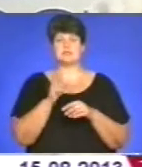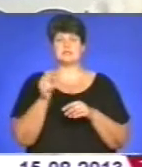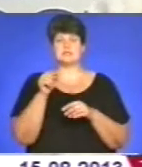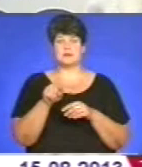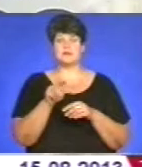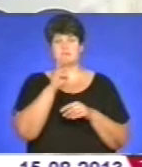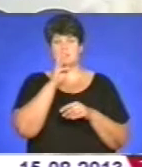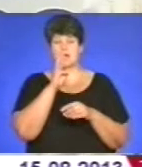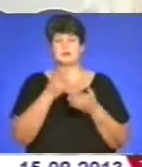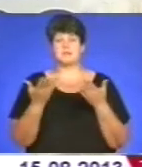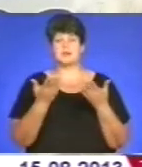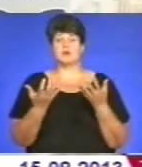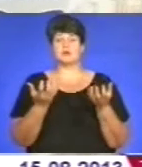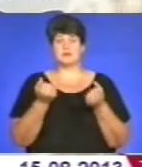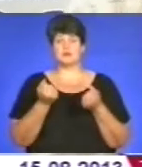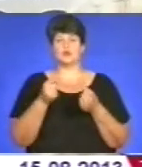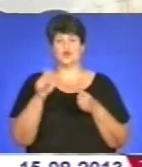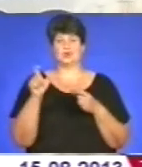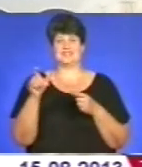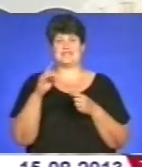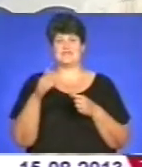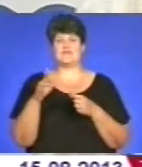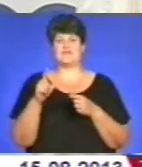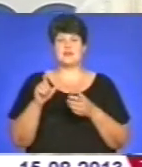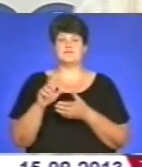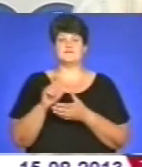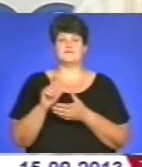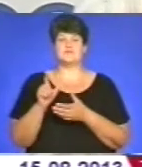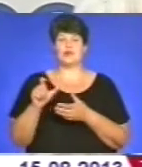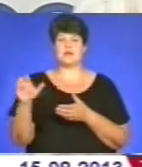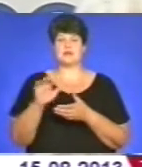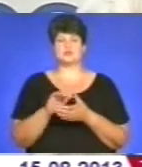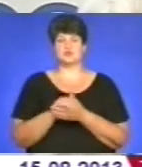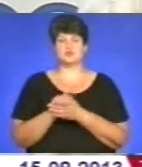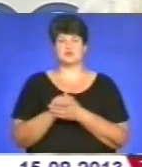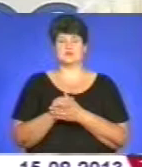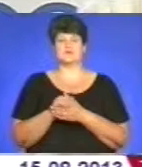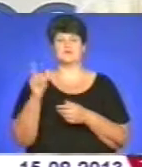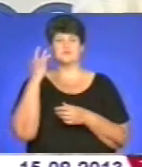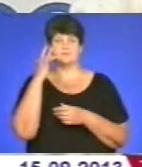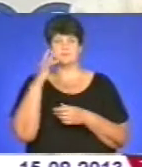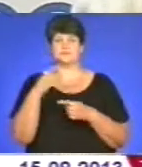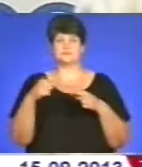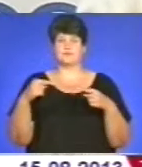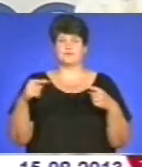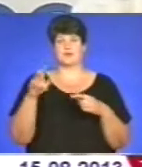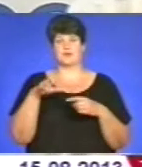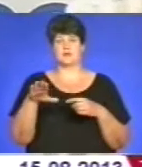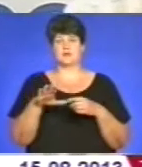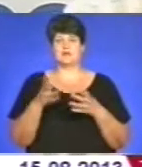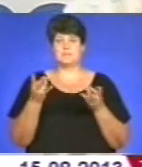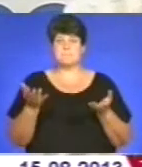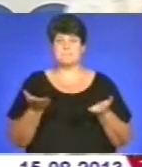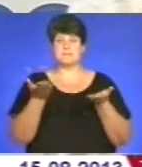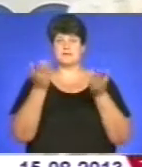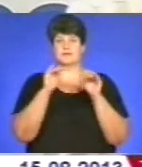платами, які отримують люди в Європейському Союзі, в Сполучених Штатах, в інших країнах. Рівень піднімати мають